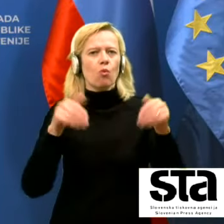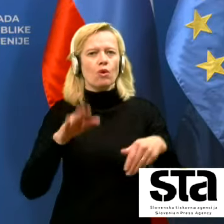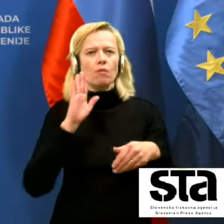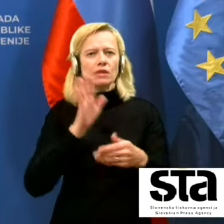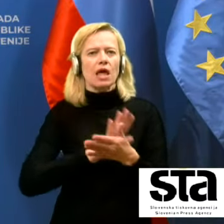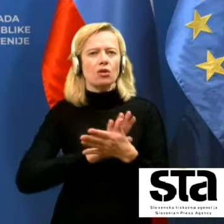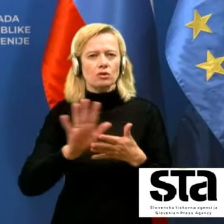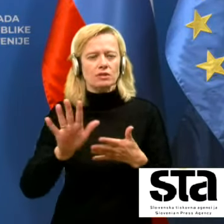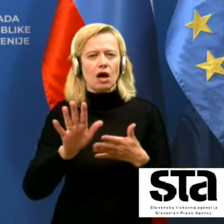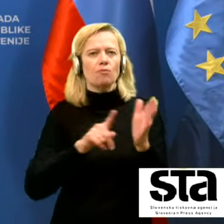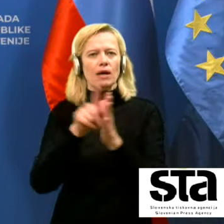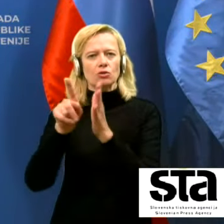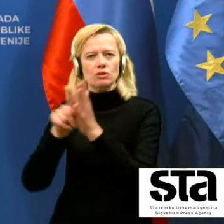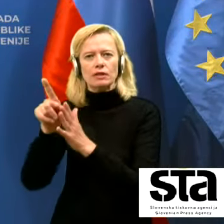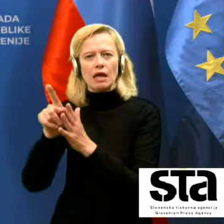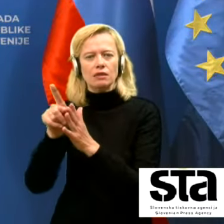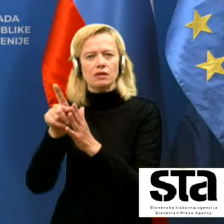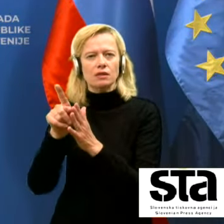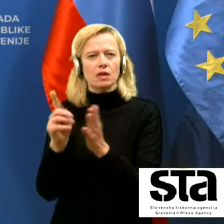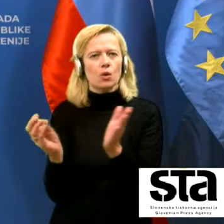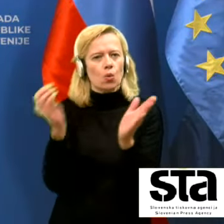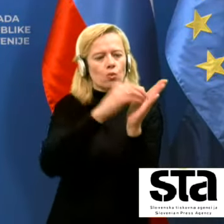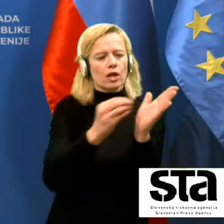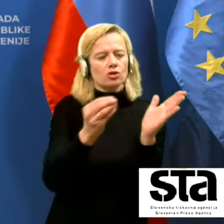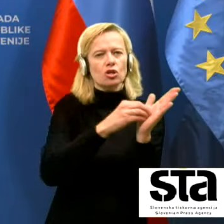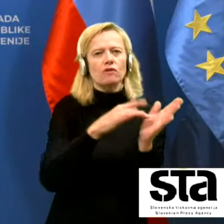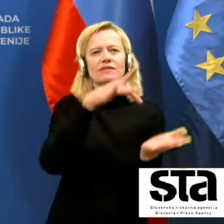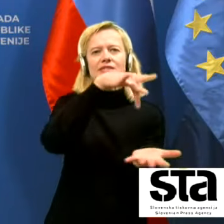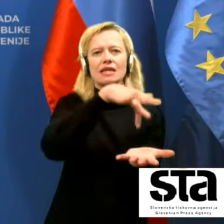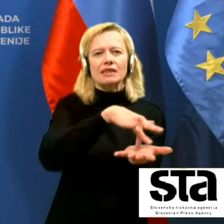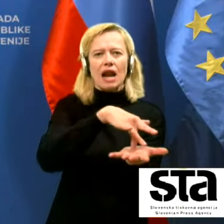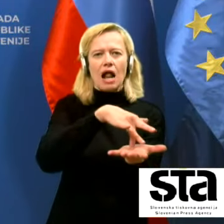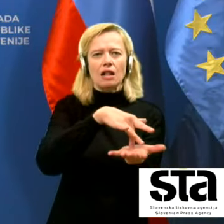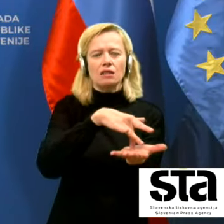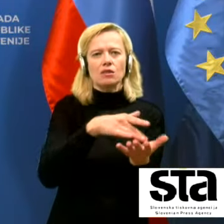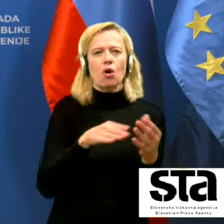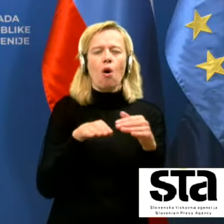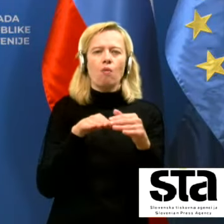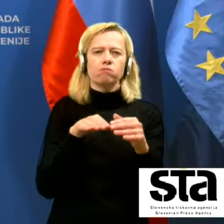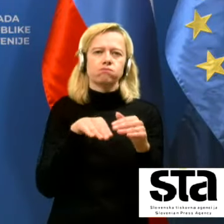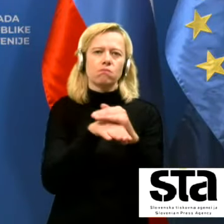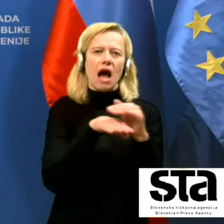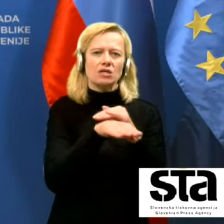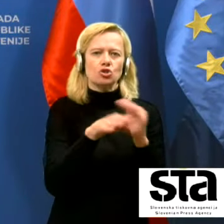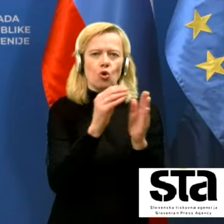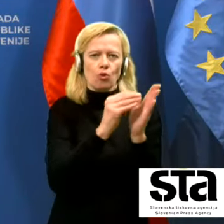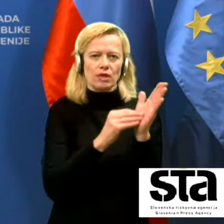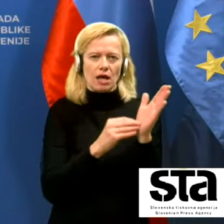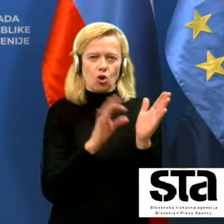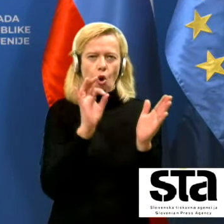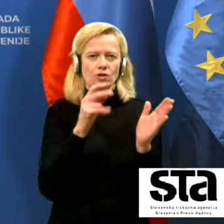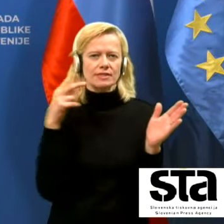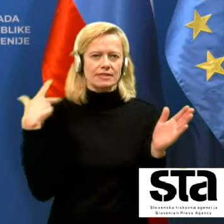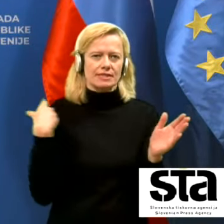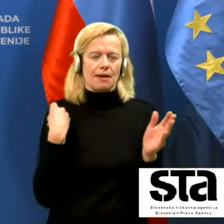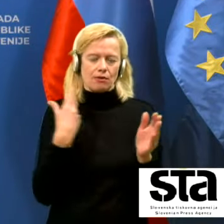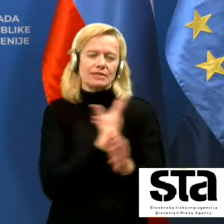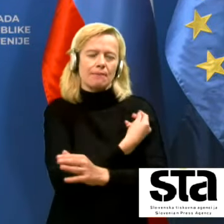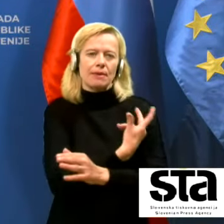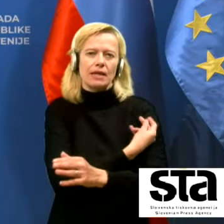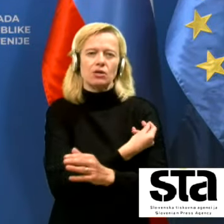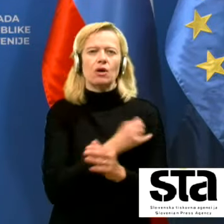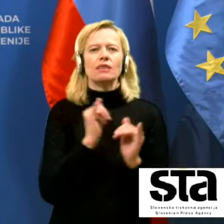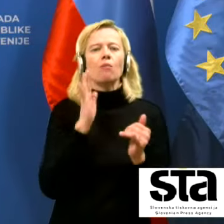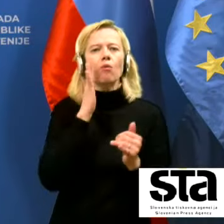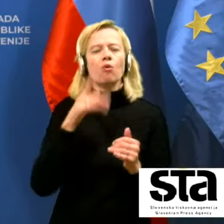rezultati tudi vnešeni v to centralno bazo podatkov ocepljenih, da bomo v naslednjem tednu predvidoma